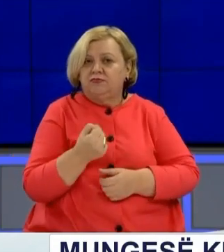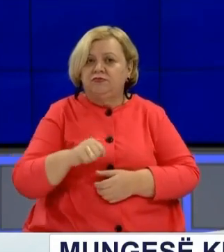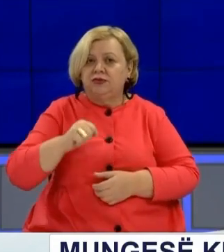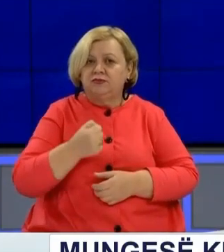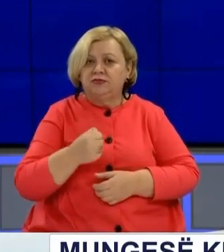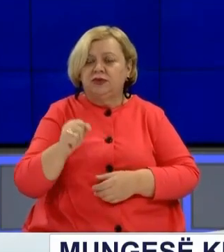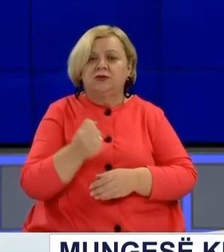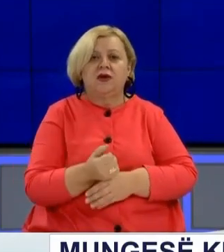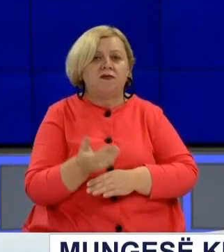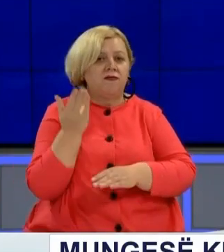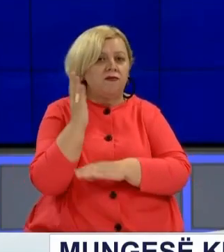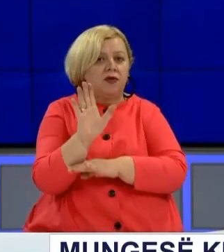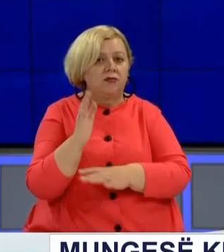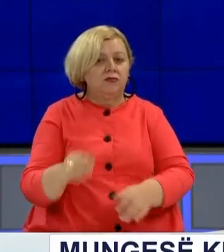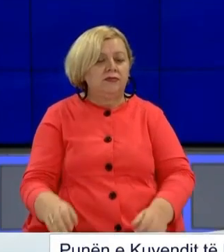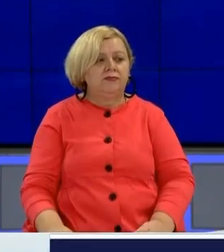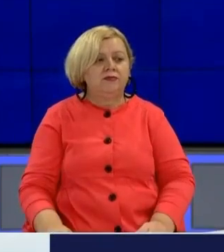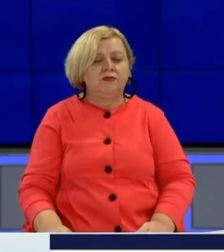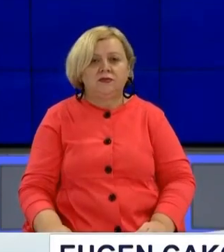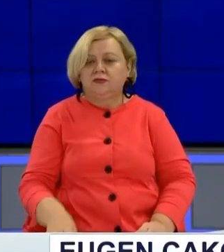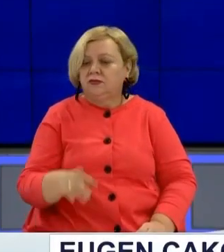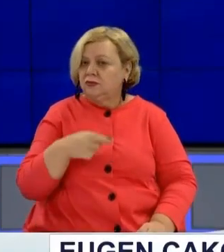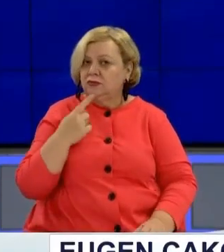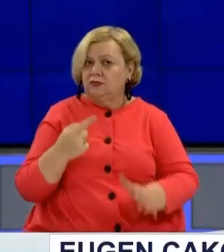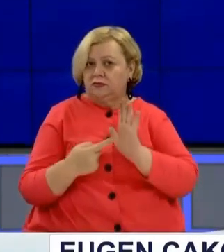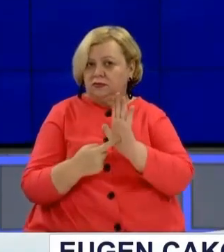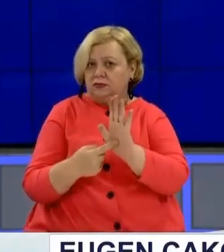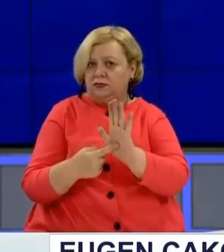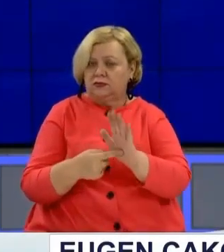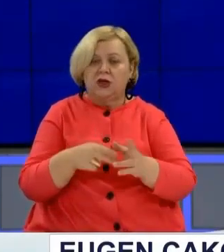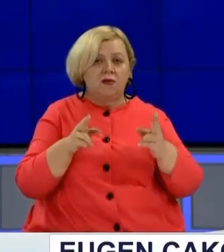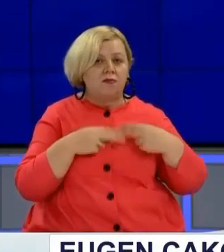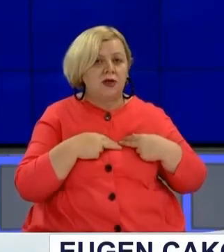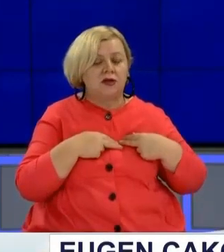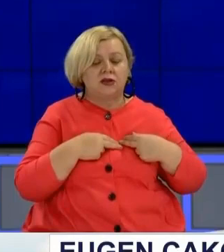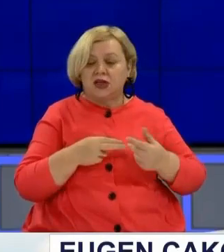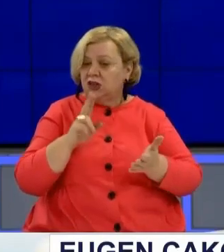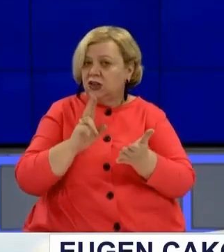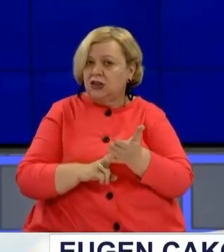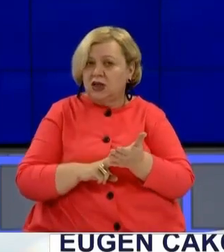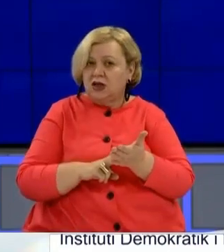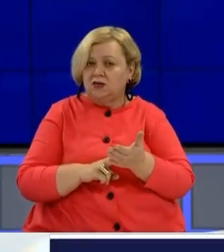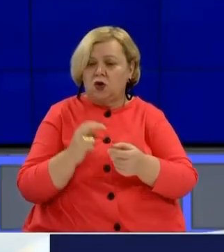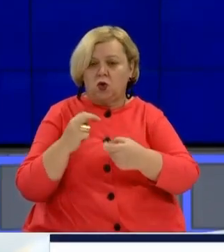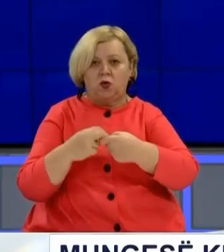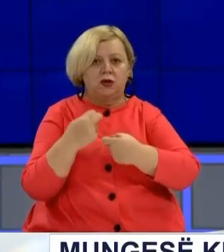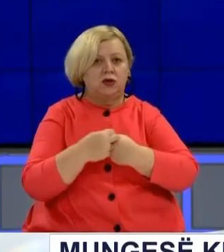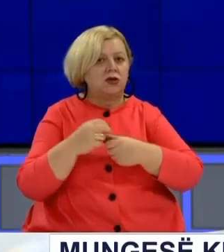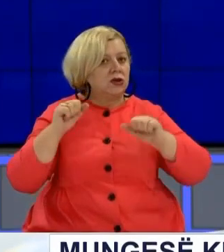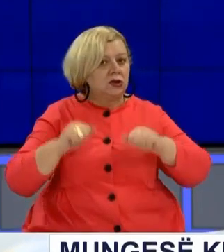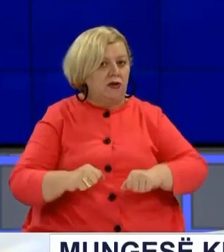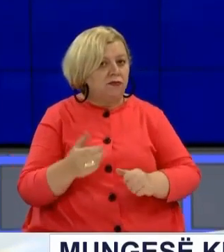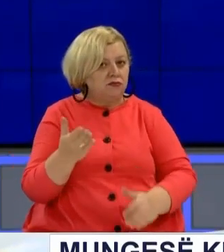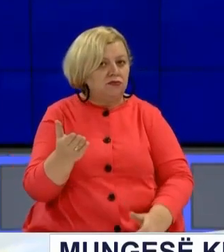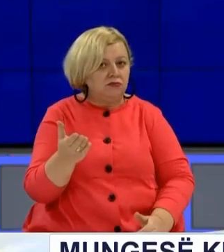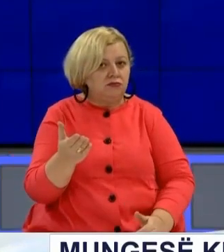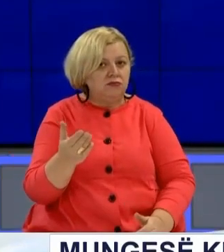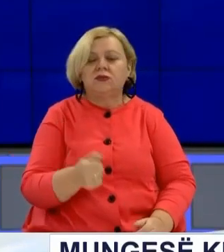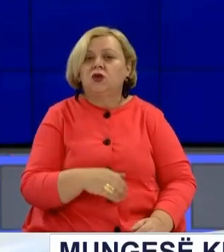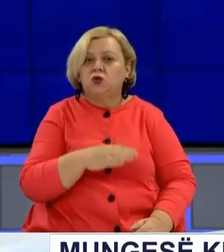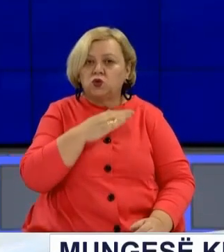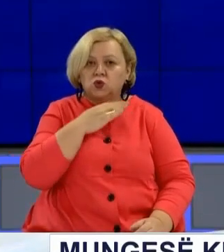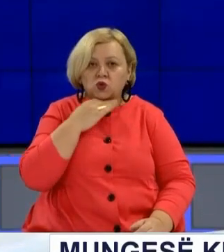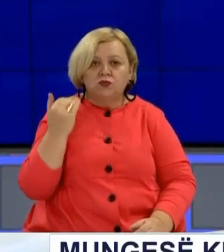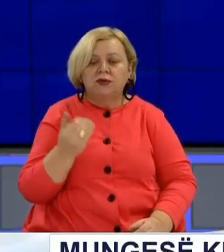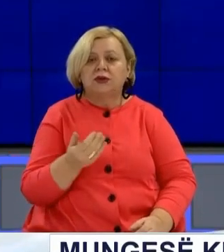kuorumit. Në këtë drejtim, vlind përmendet faktit që është përgjësi e drejt për drejt e koalicioni qeveresës përka të shumicës